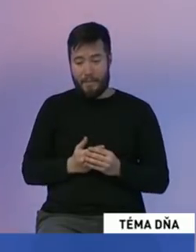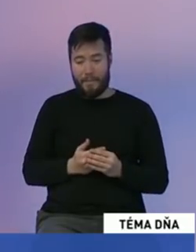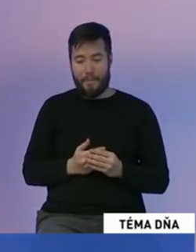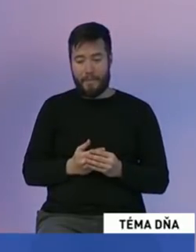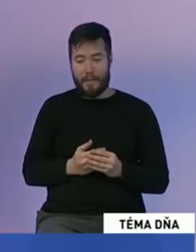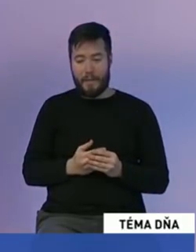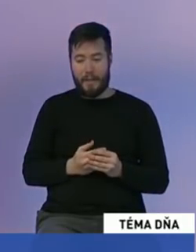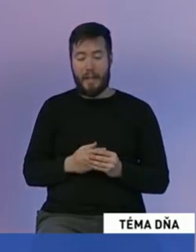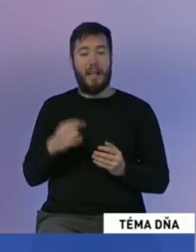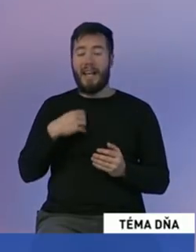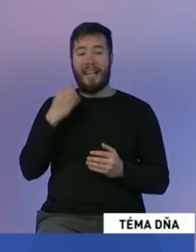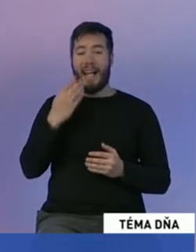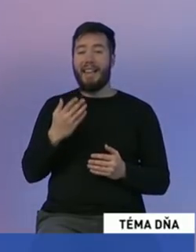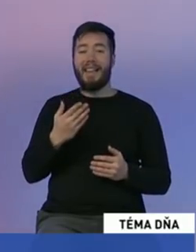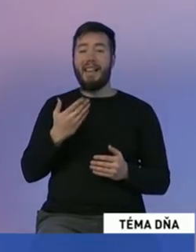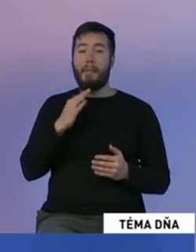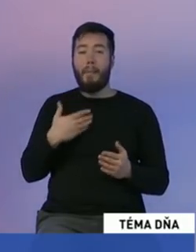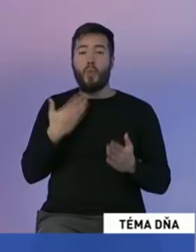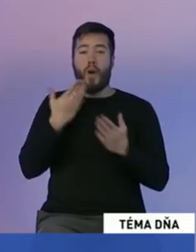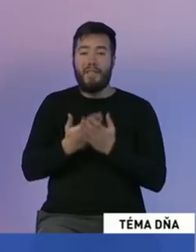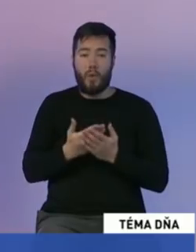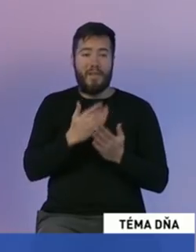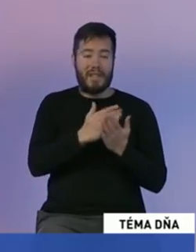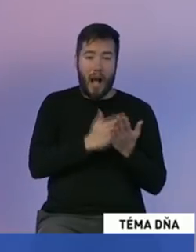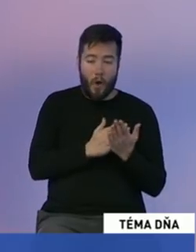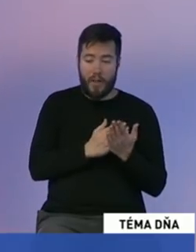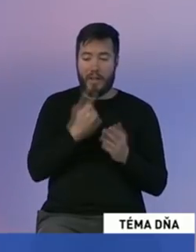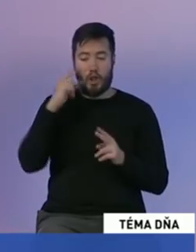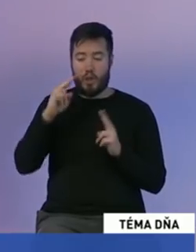dôveru v tieto základné inštitúcie, tak nemôžeme stávať ďalej.